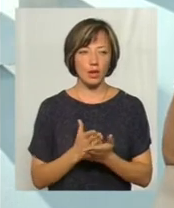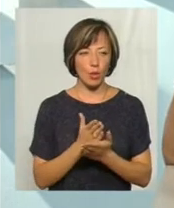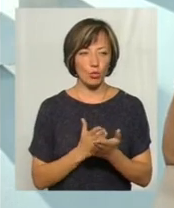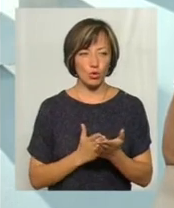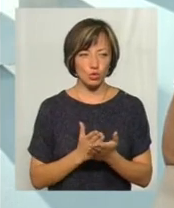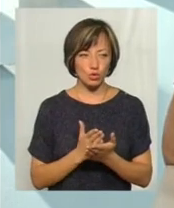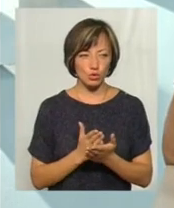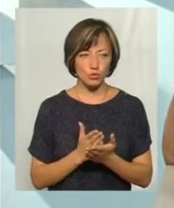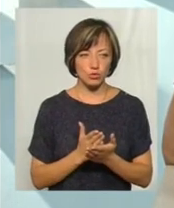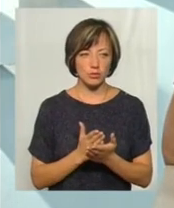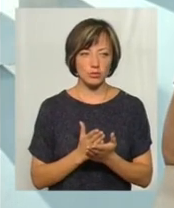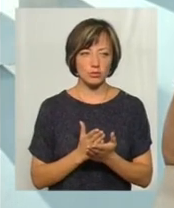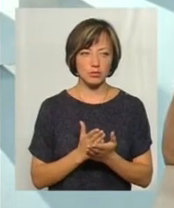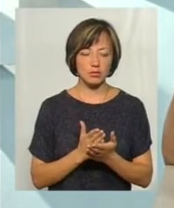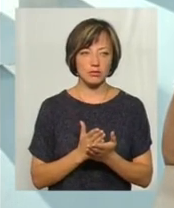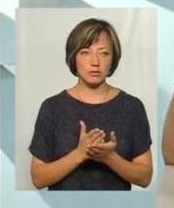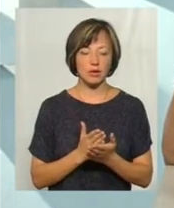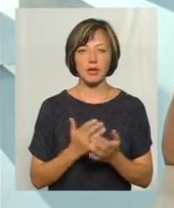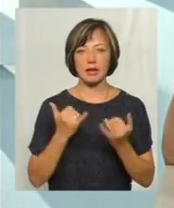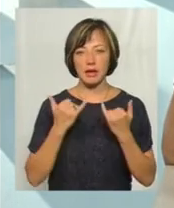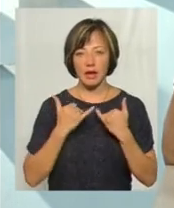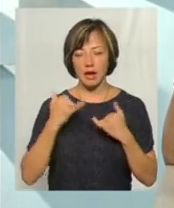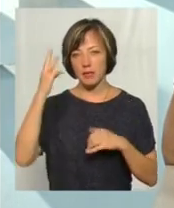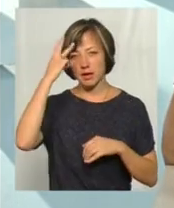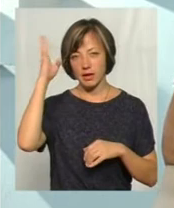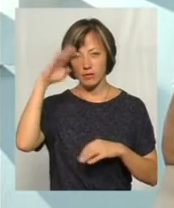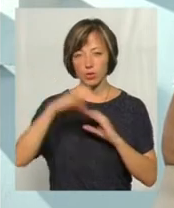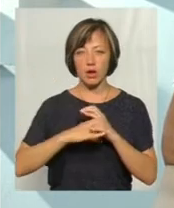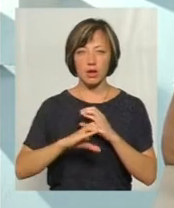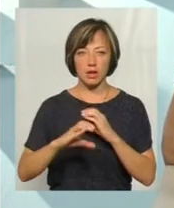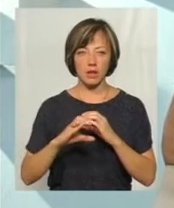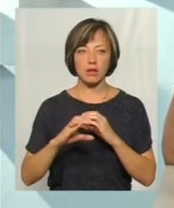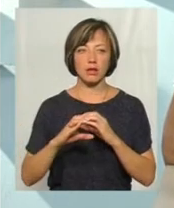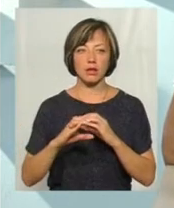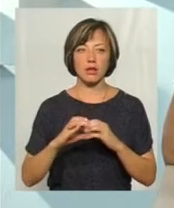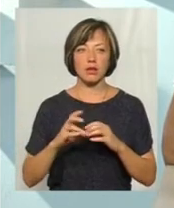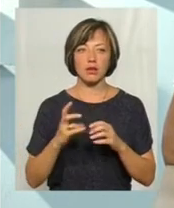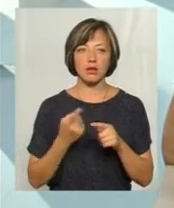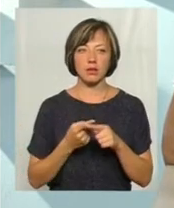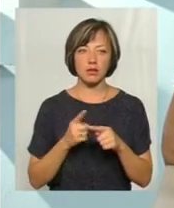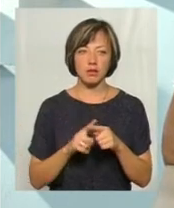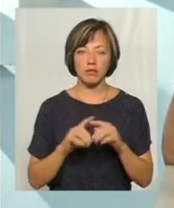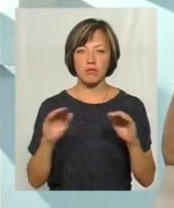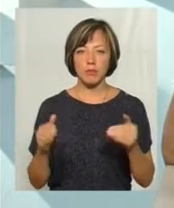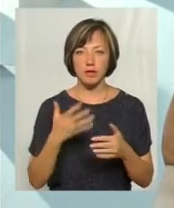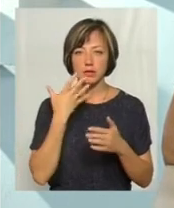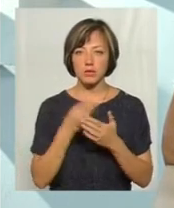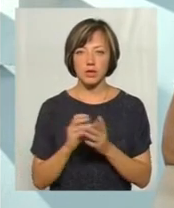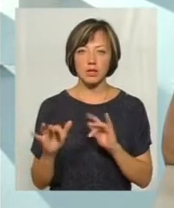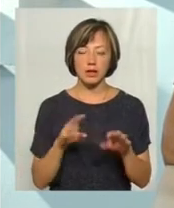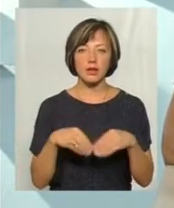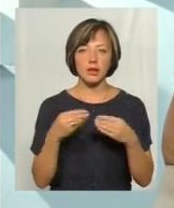підприємства МКП «Хмельницьводоканал». Підприємство МКП «Хмельницьводоканал» в межах своєї діяльності